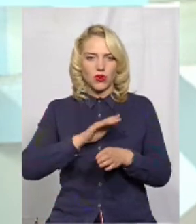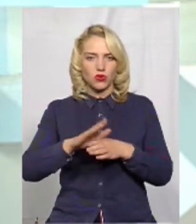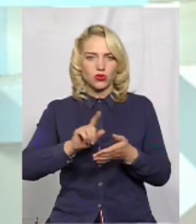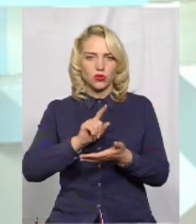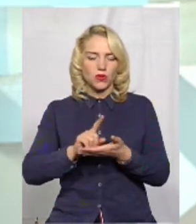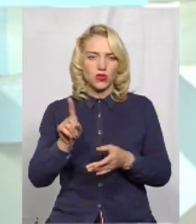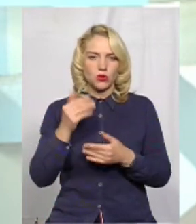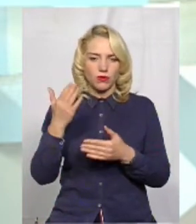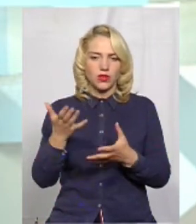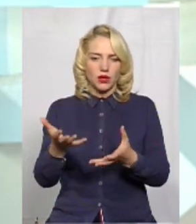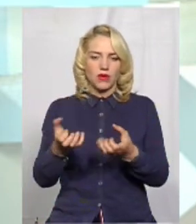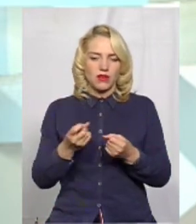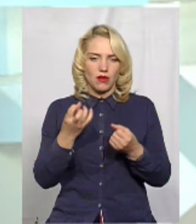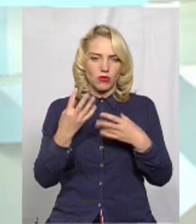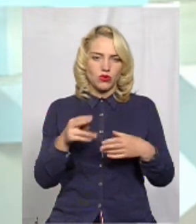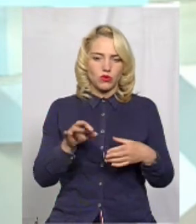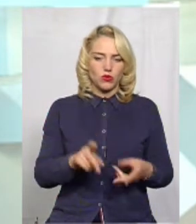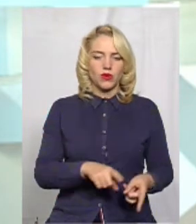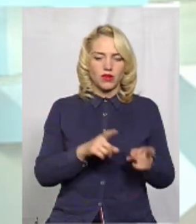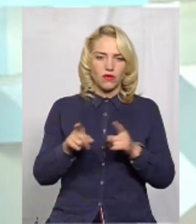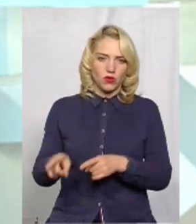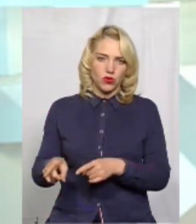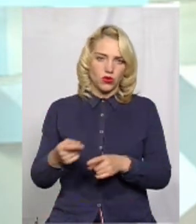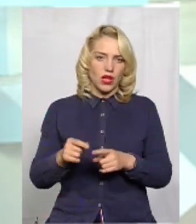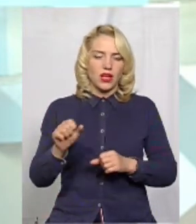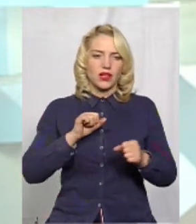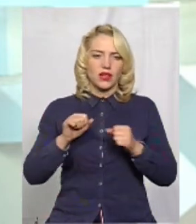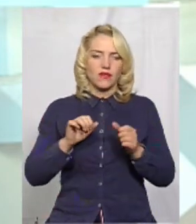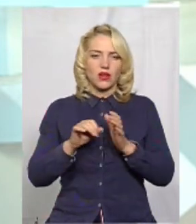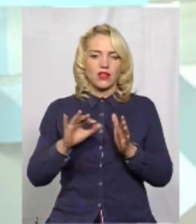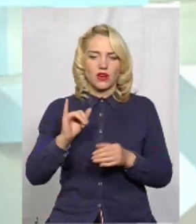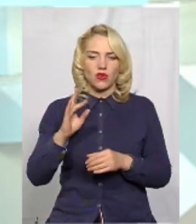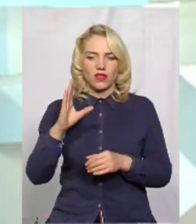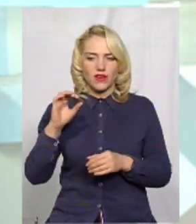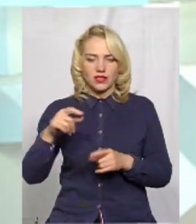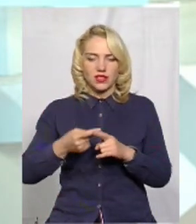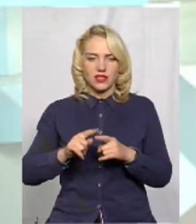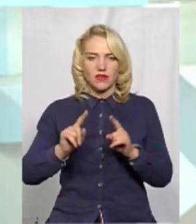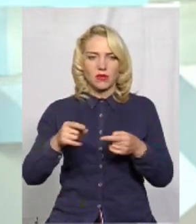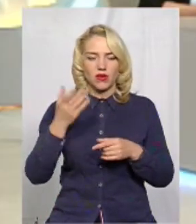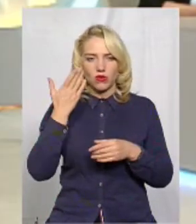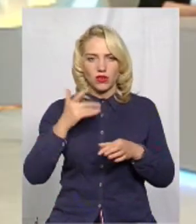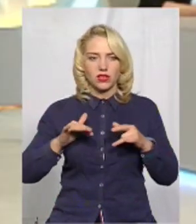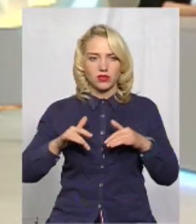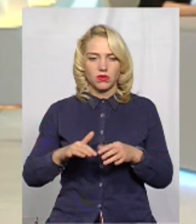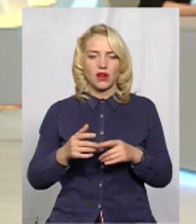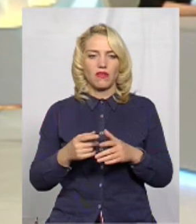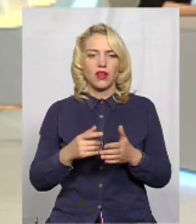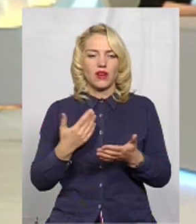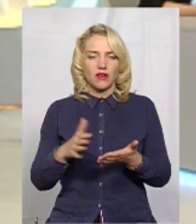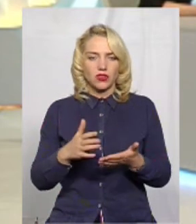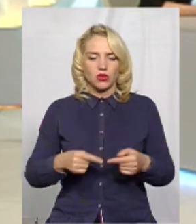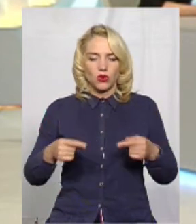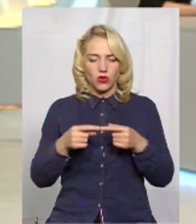він прийняв їх по переводу. Керівник Енергоінвеста цього теж вимагав, але коли справа дійшла до